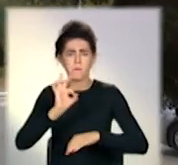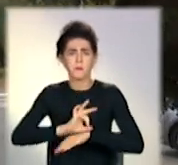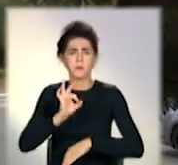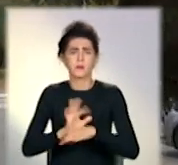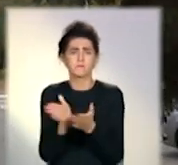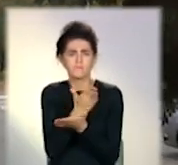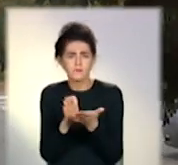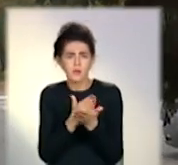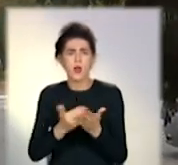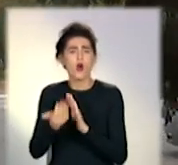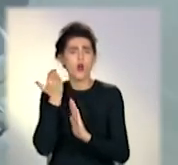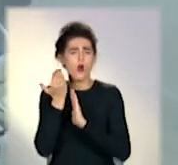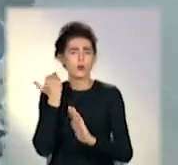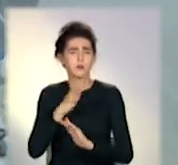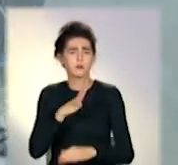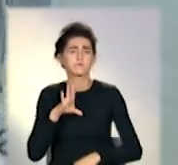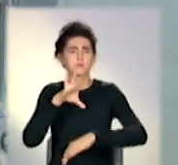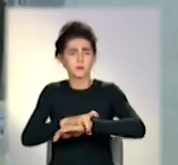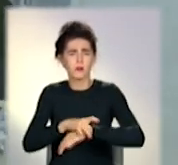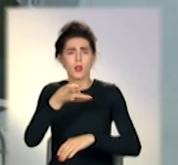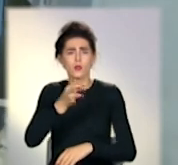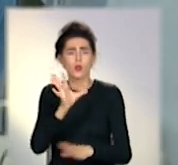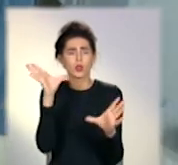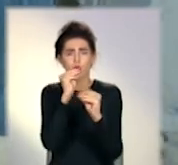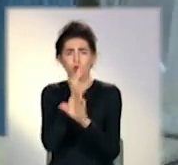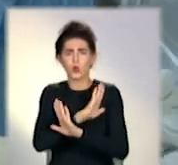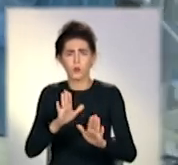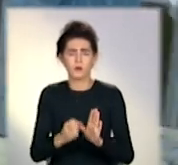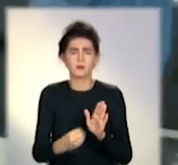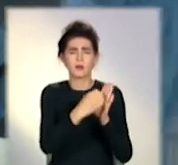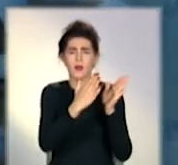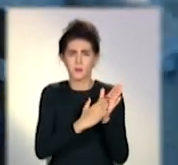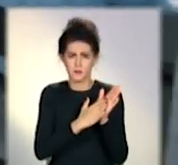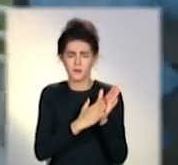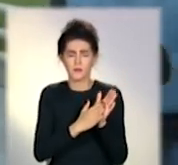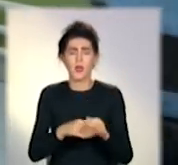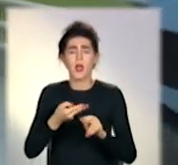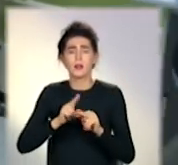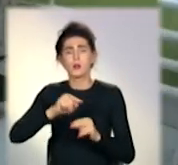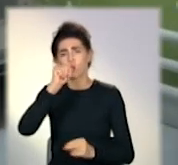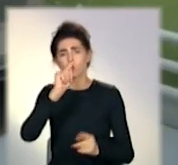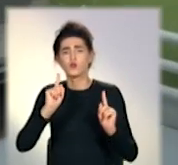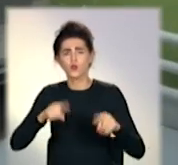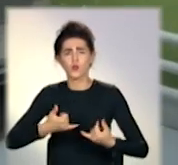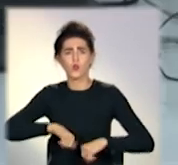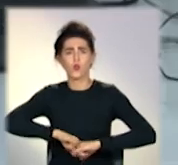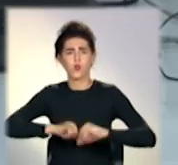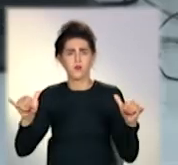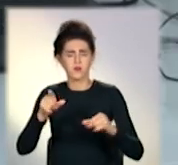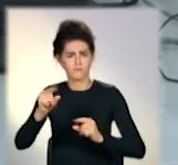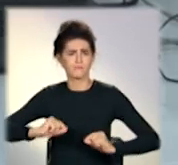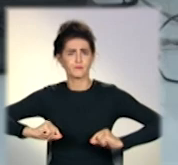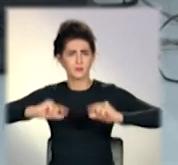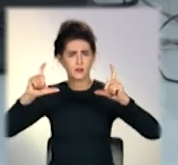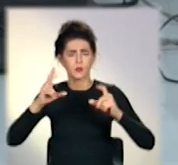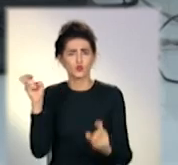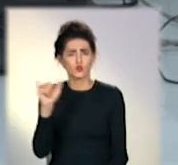ліяких виявили раніше та не встигли внести до загальної статистики. Луганщина теж б'є не втішні рекорди.